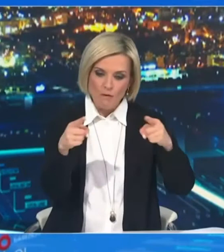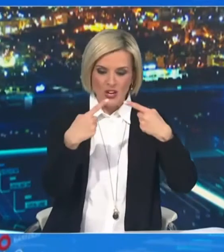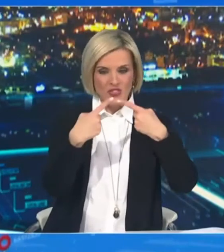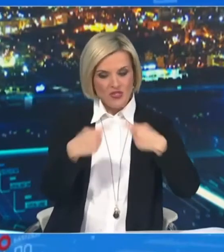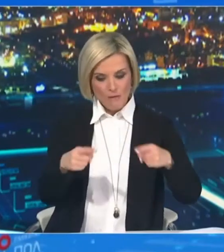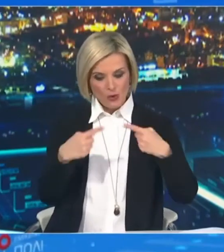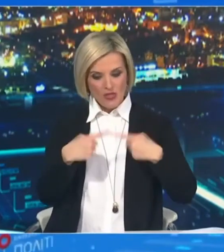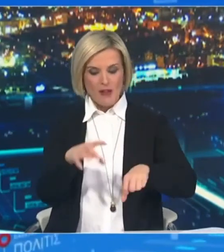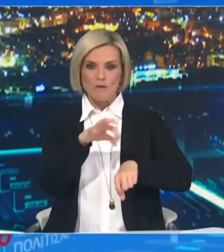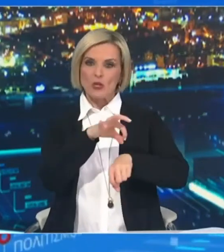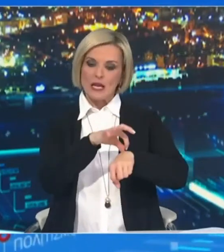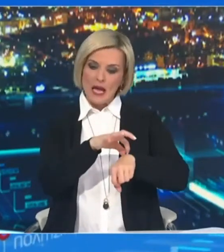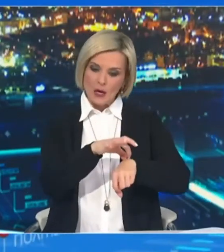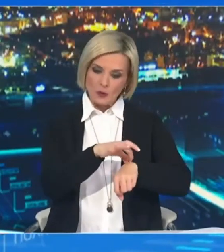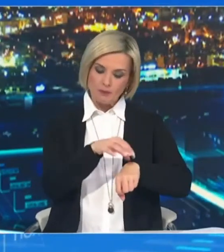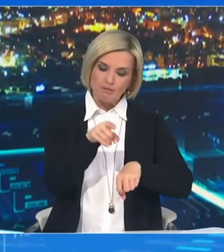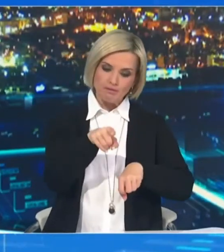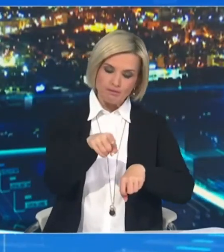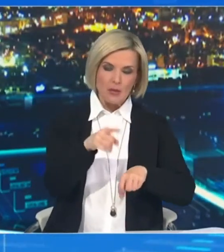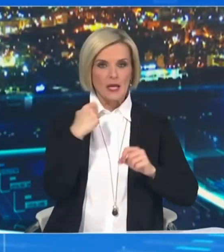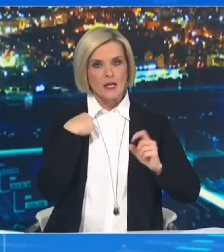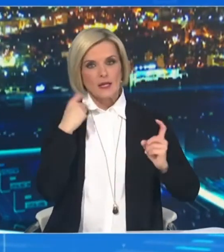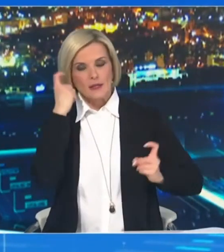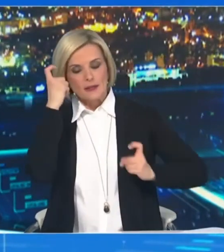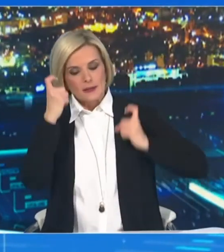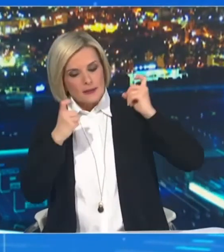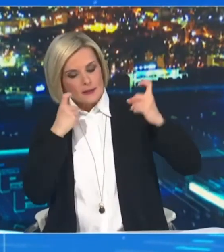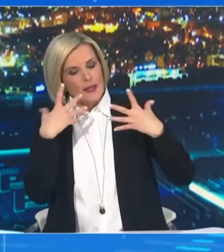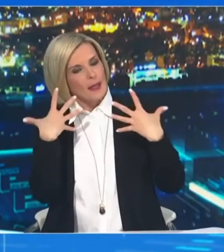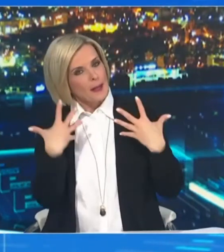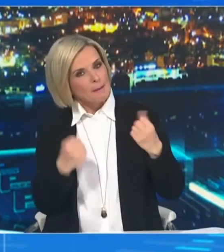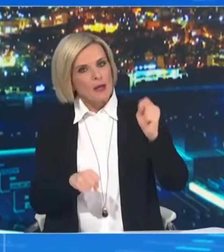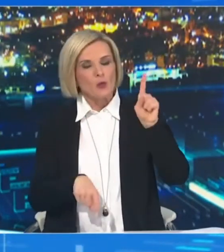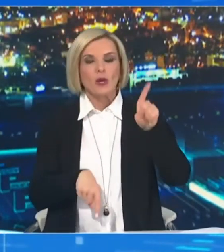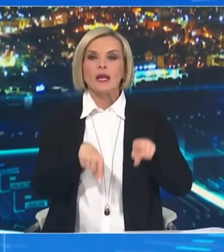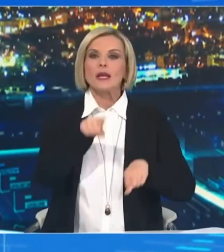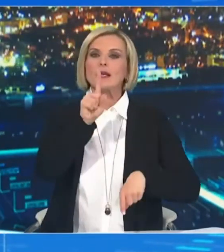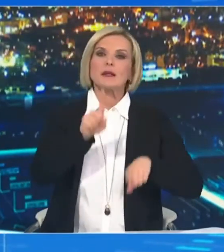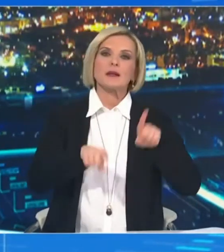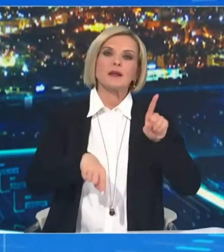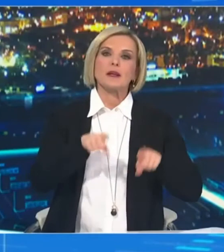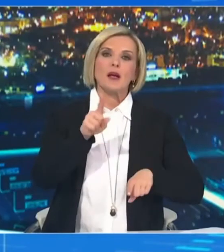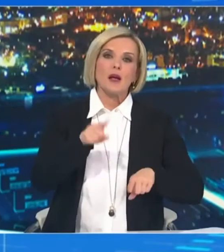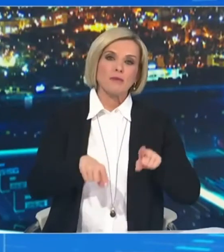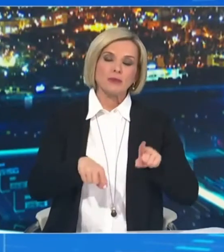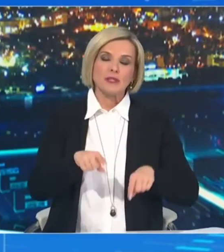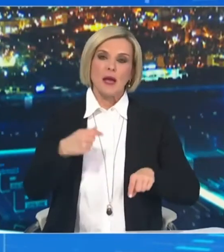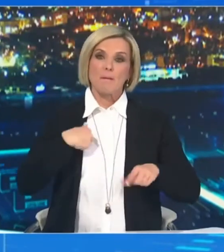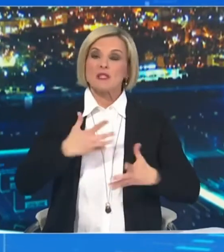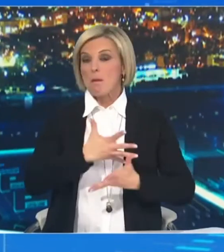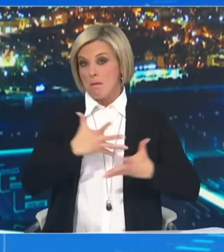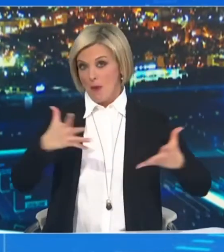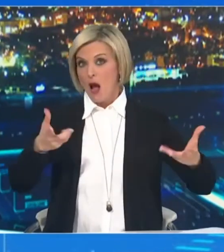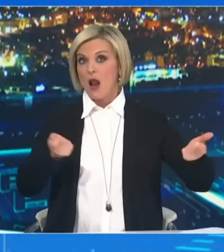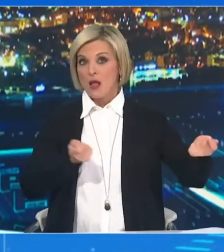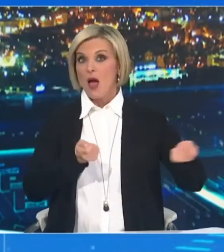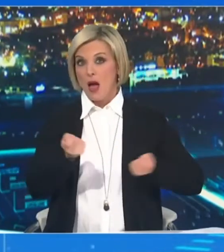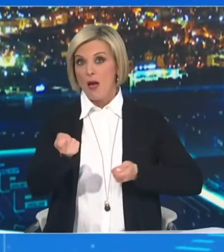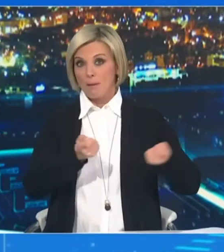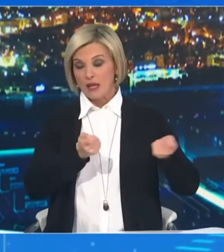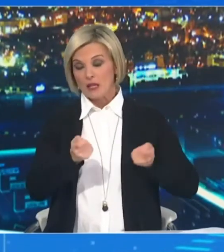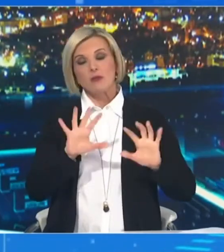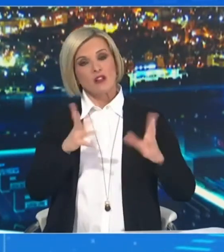να δικαιολογήσει και κάποιες εφόσον υπάρξουν και σε ένα τεράστιο ανχείρημα είναι αναμενόμενο